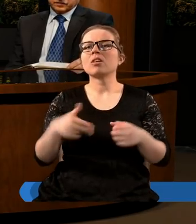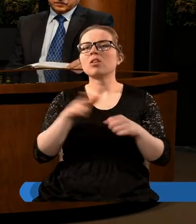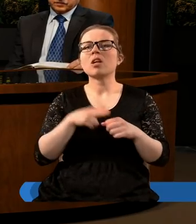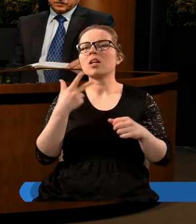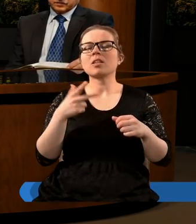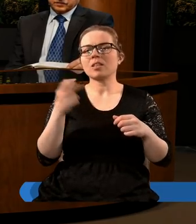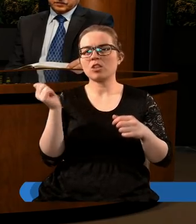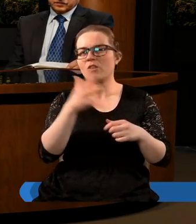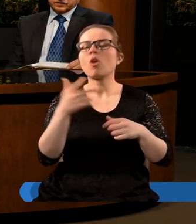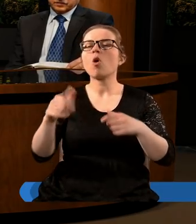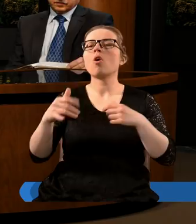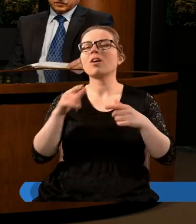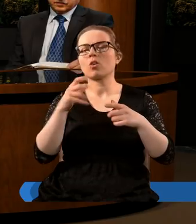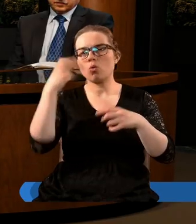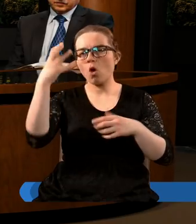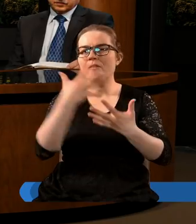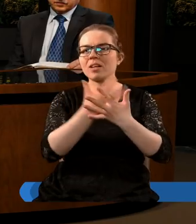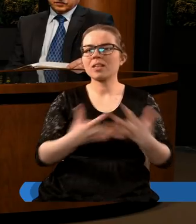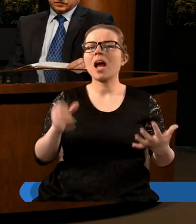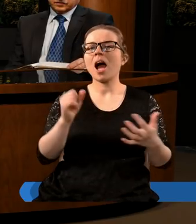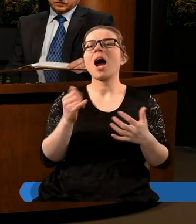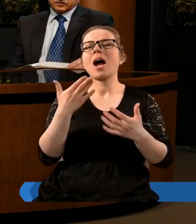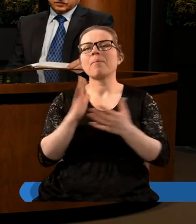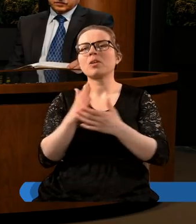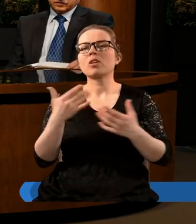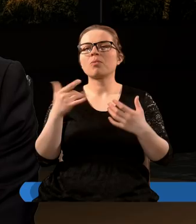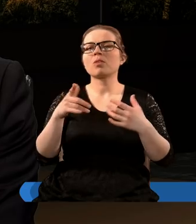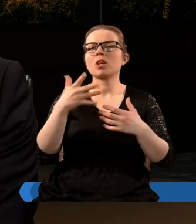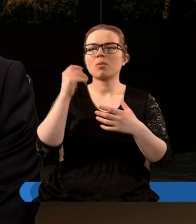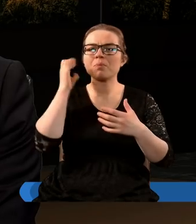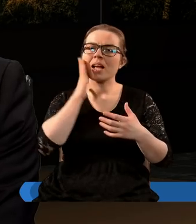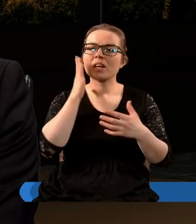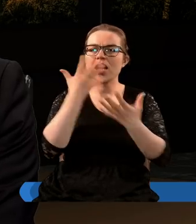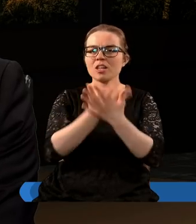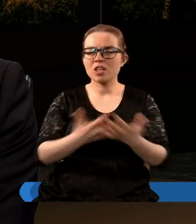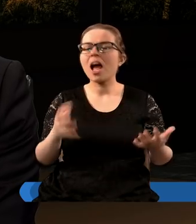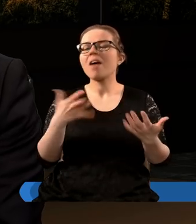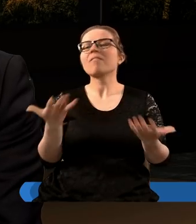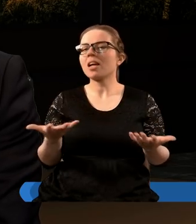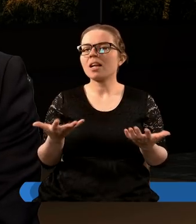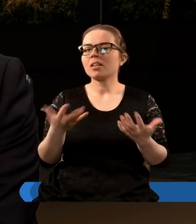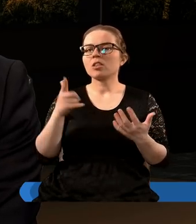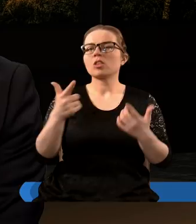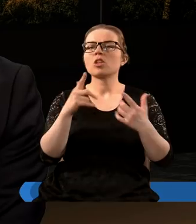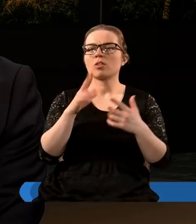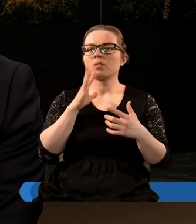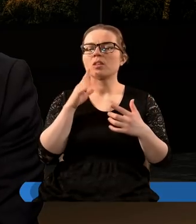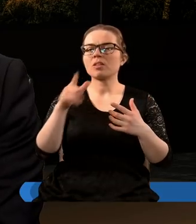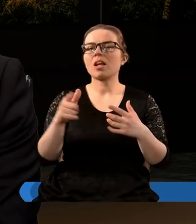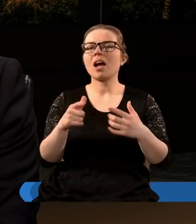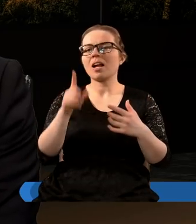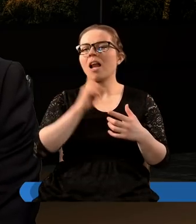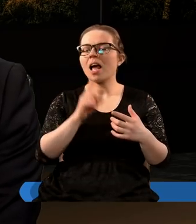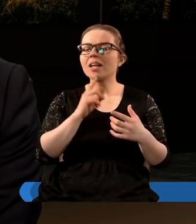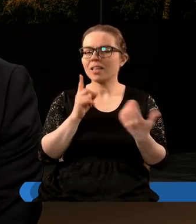którą nierząd uprawiali królowie ziemi, a winem jej nierządu upijali się mieszkańcy ziemi, a więc Kościół, czy też